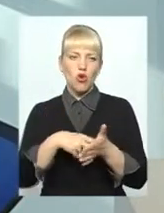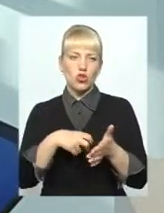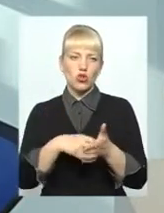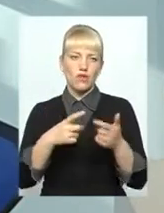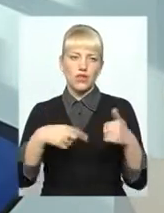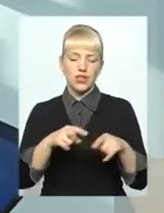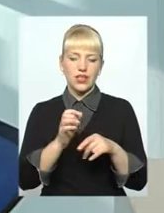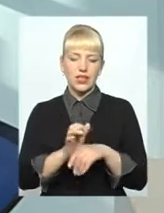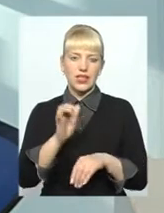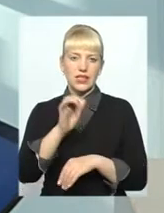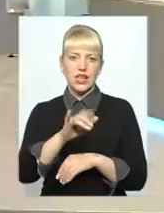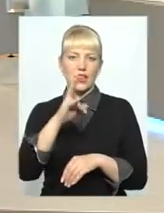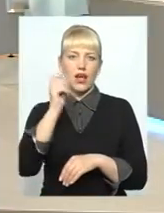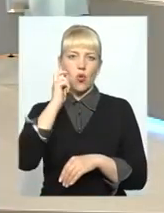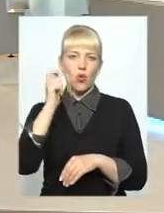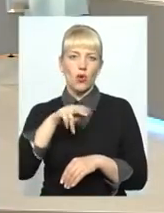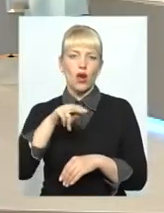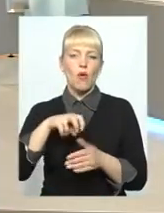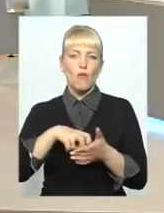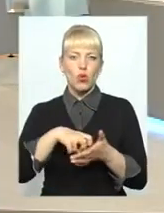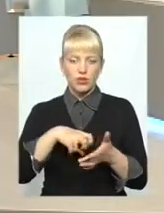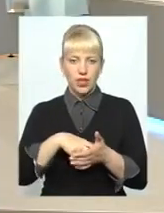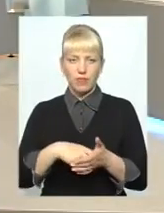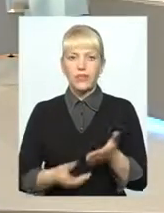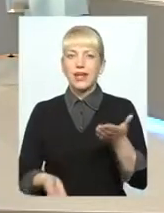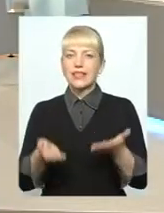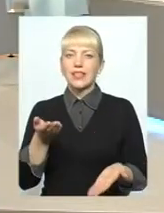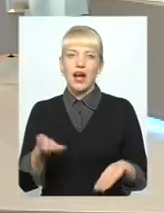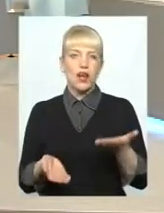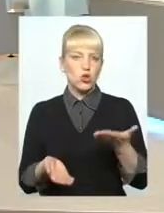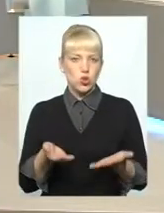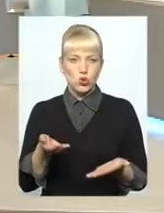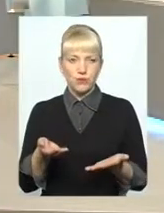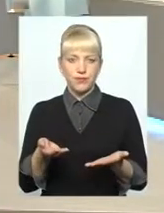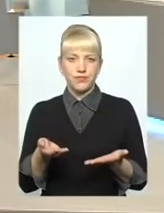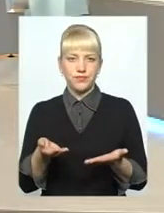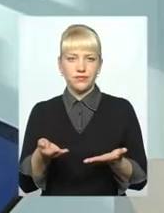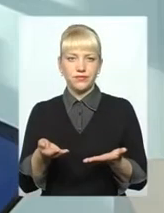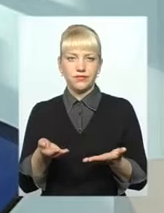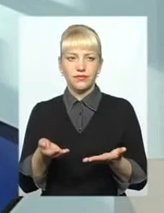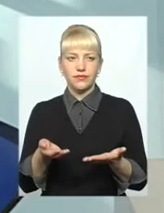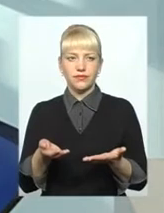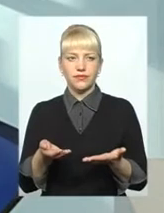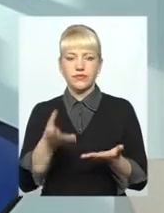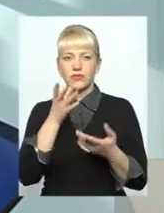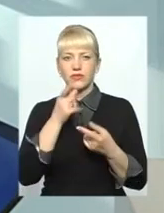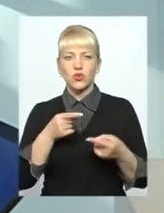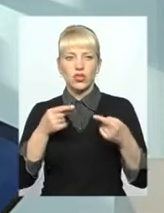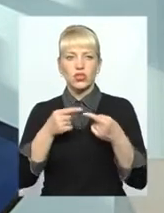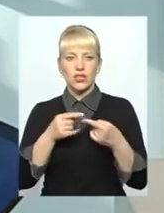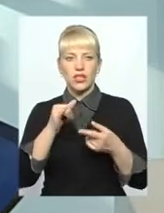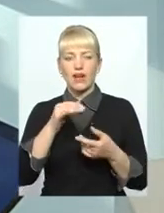надсилаємо це на «Укрпочту». Якщо і своєчасна, і